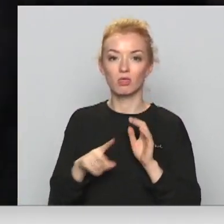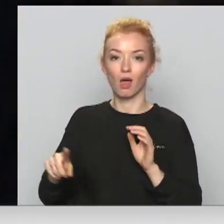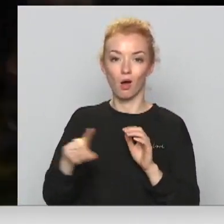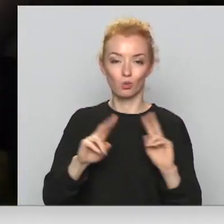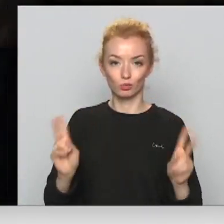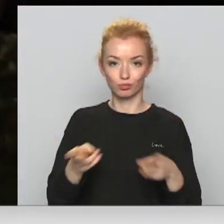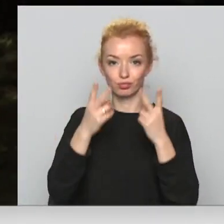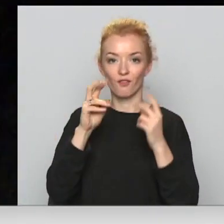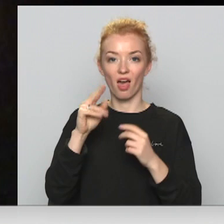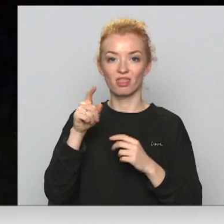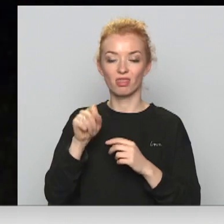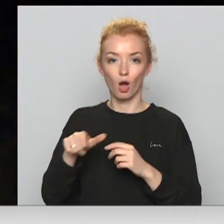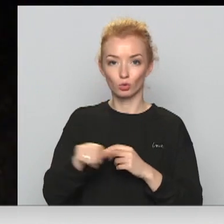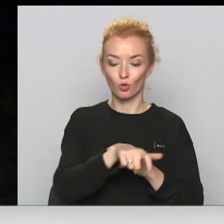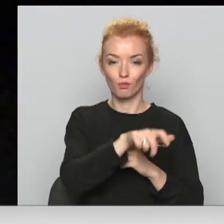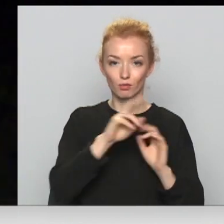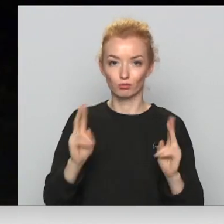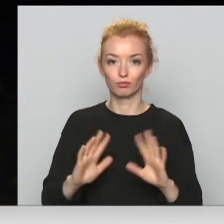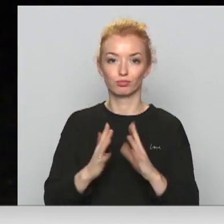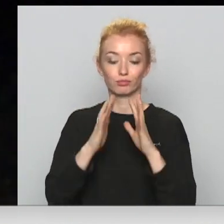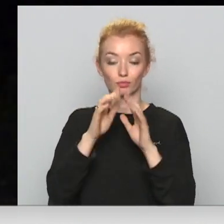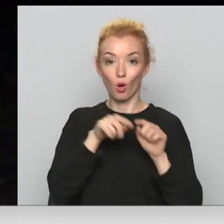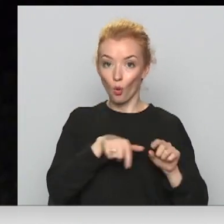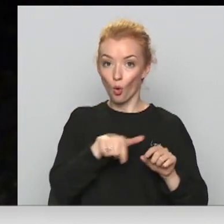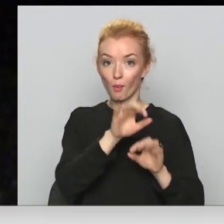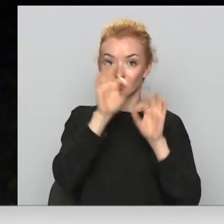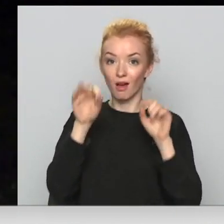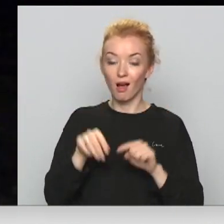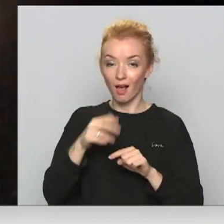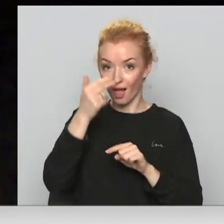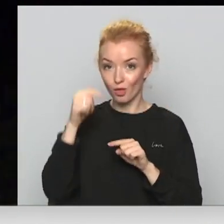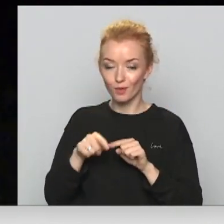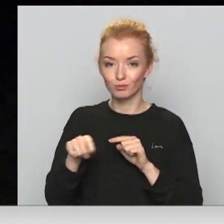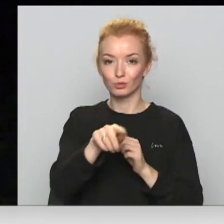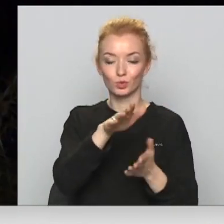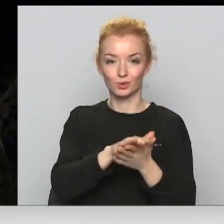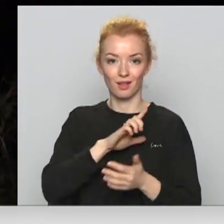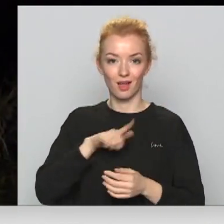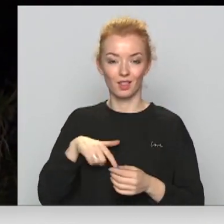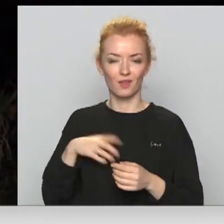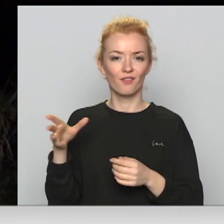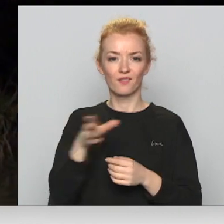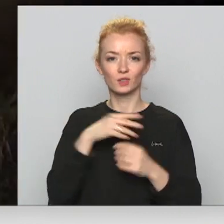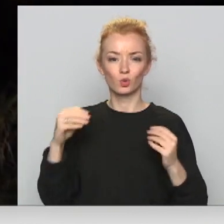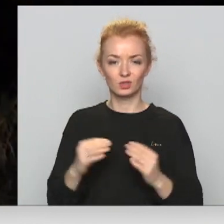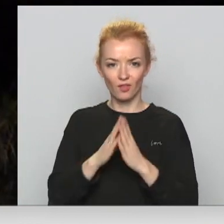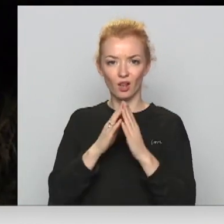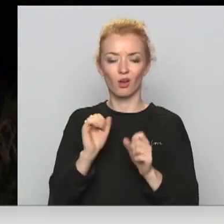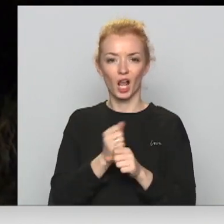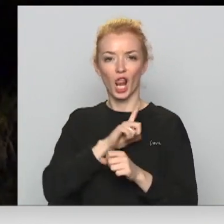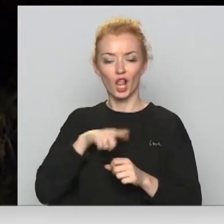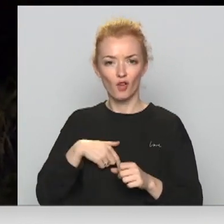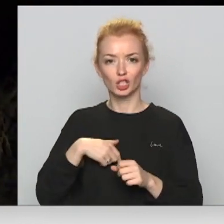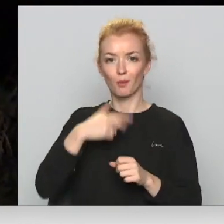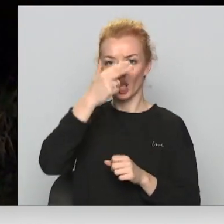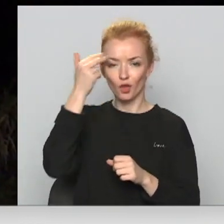aizdegts vēnts krastā. Upes, kas sāks Lietuvā un vīs cauri Latvijai. Vienmēr jau visos svētkos latviešiem un arī lietuviešiem uguns